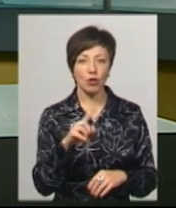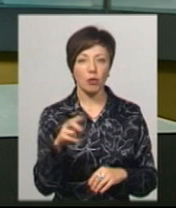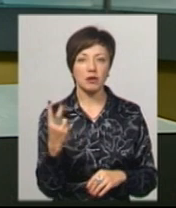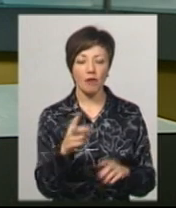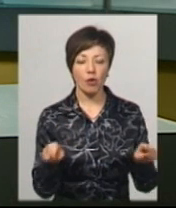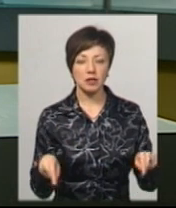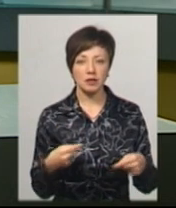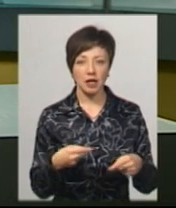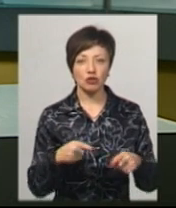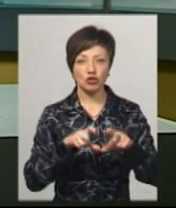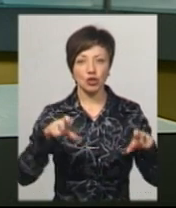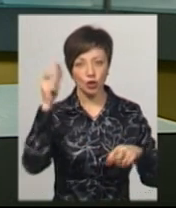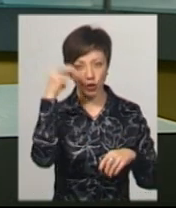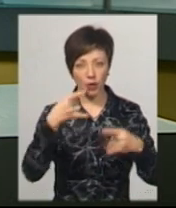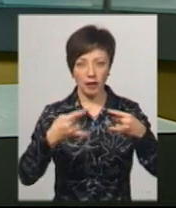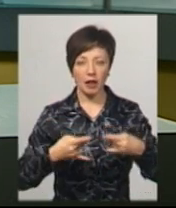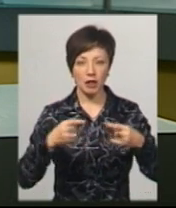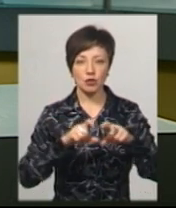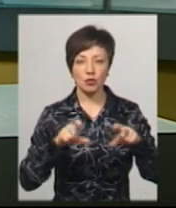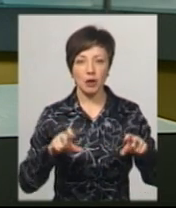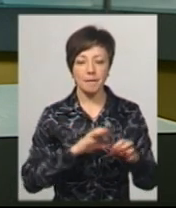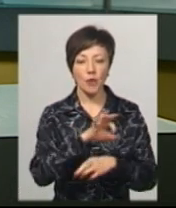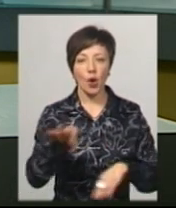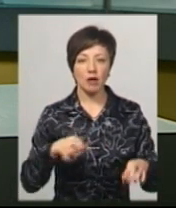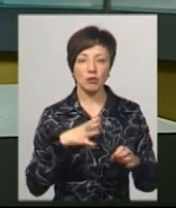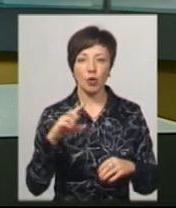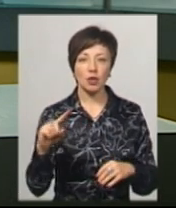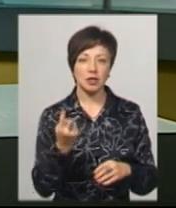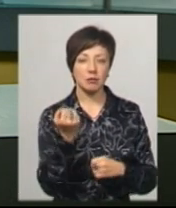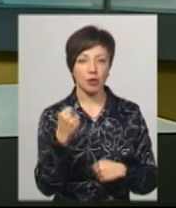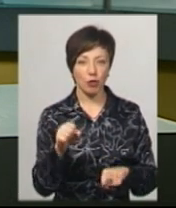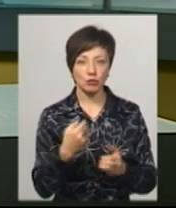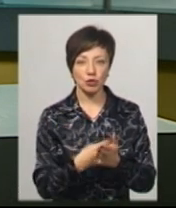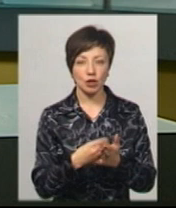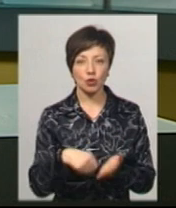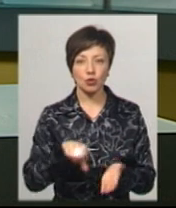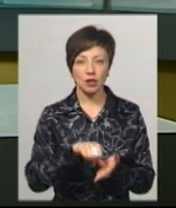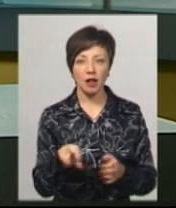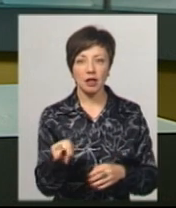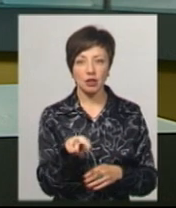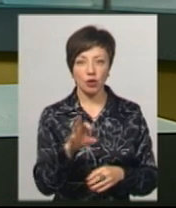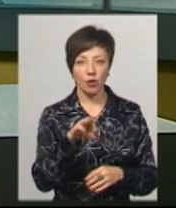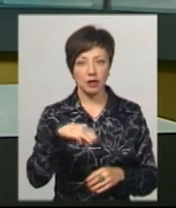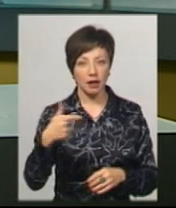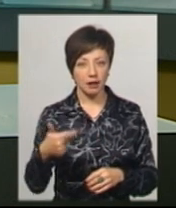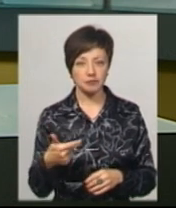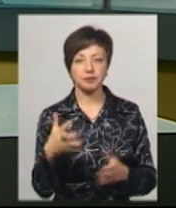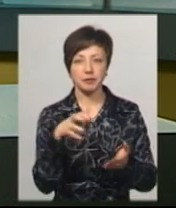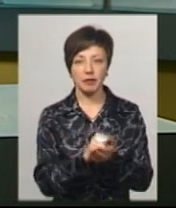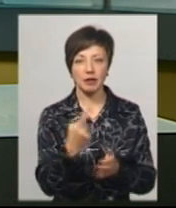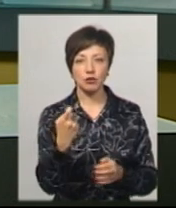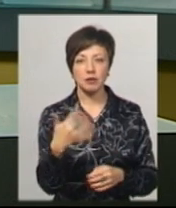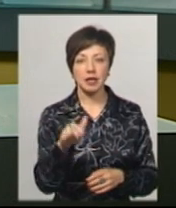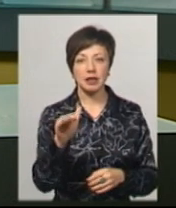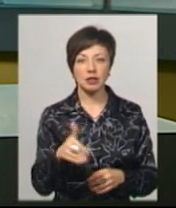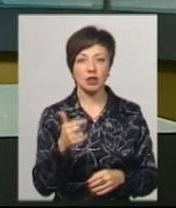організували шкільну телестудію «Гімназіум ТІВі», проєкт якої був одним з переможців бюджету участі Литичівської ОТГ та виборов 150